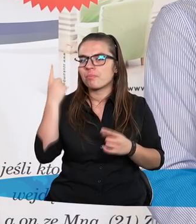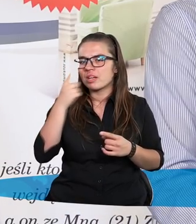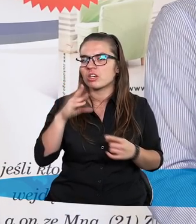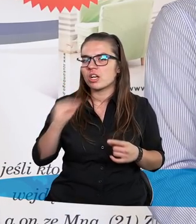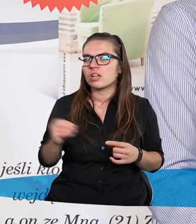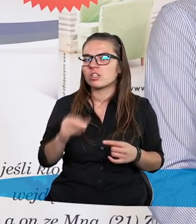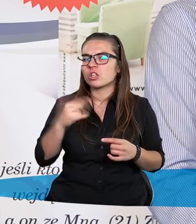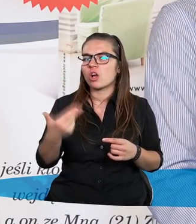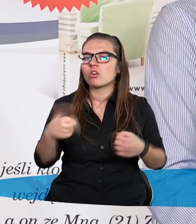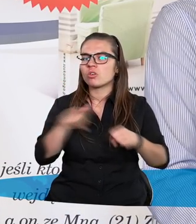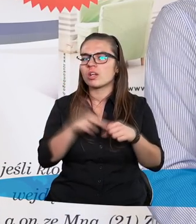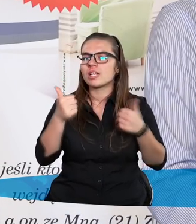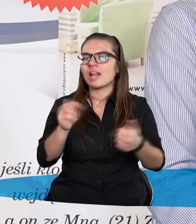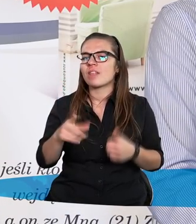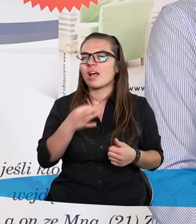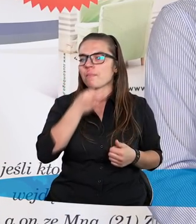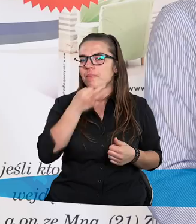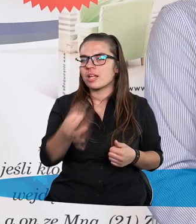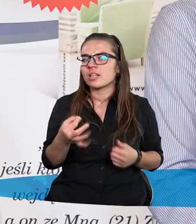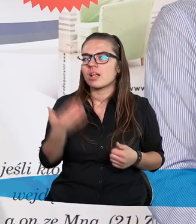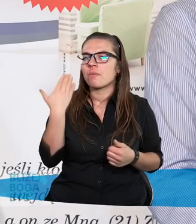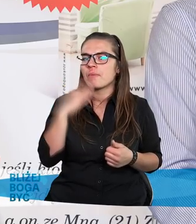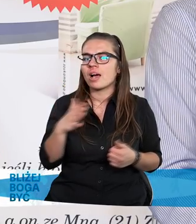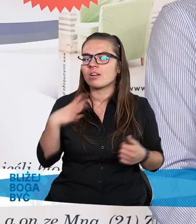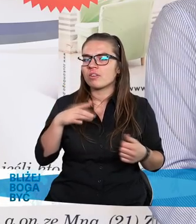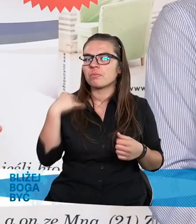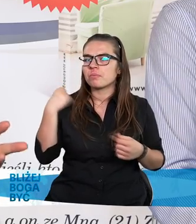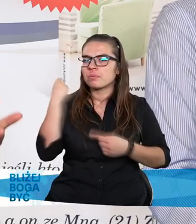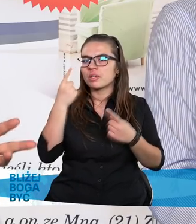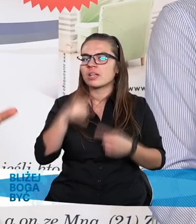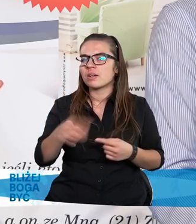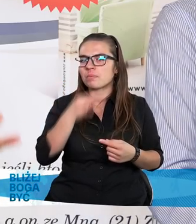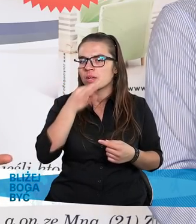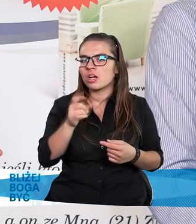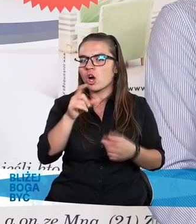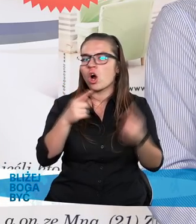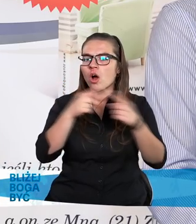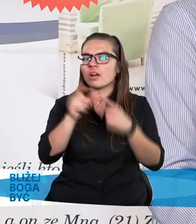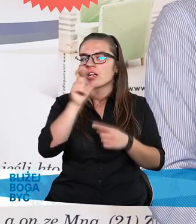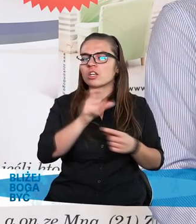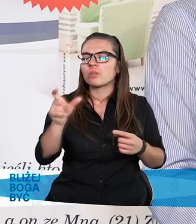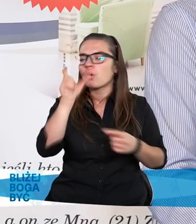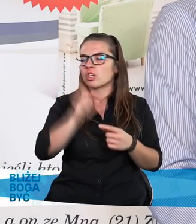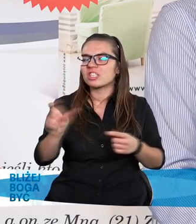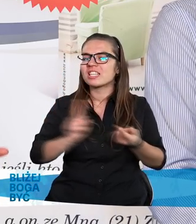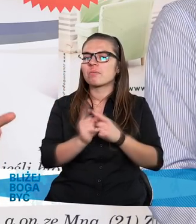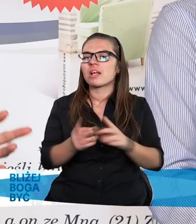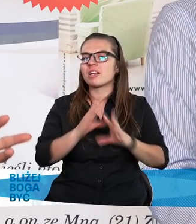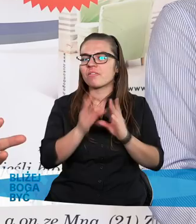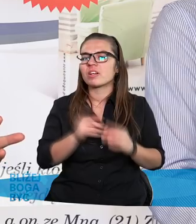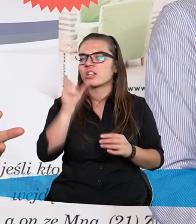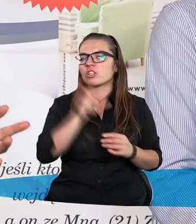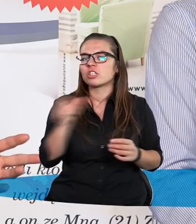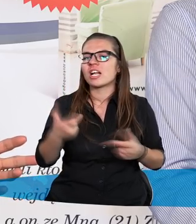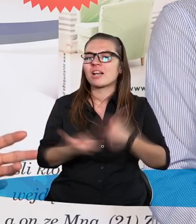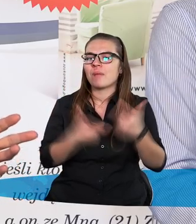że John, który stawia takie pytania, warto, żeby przemyślał też te pytania w kontekście krzyża, bo krzyż zmienia wszystko. Krzyż